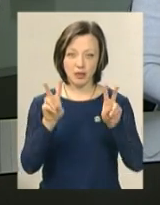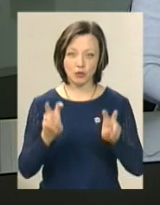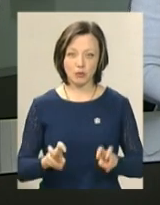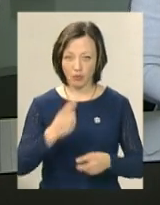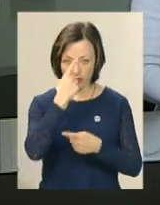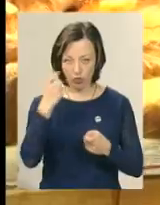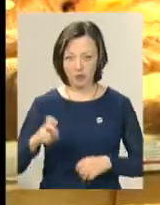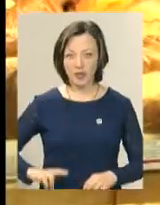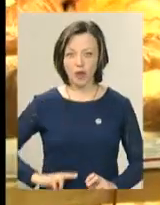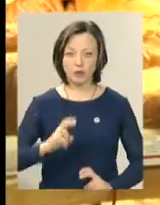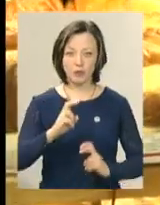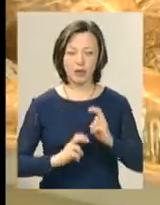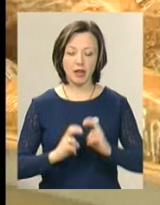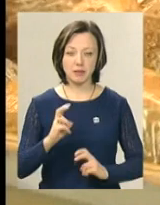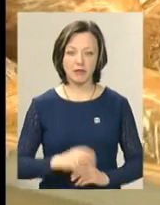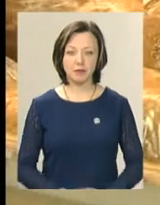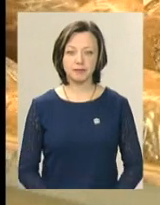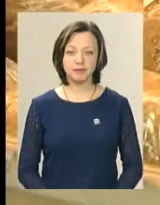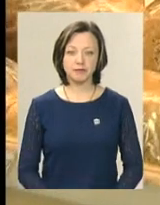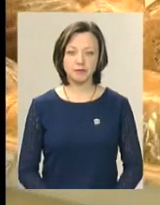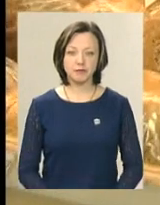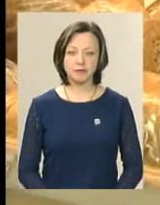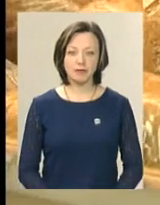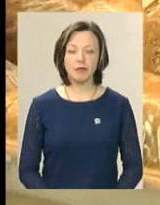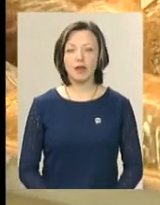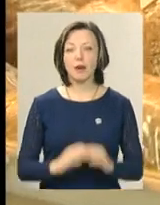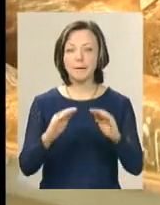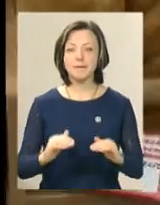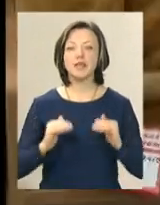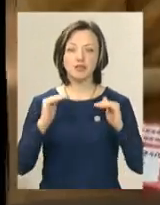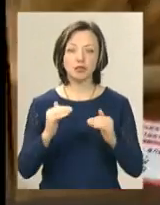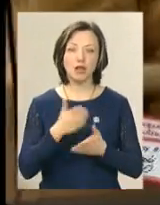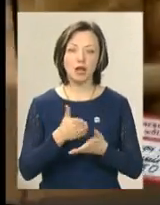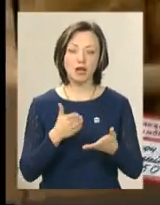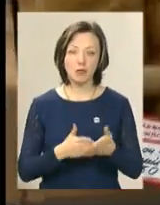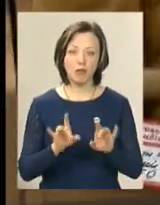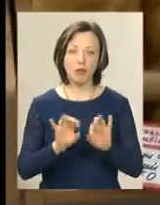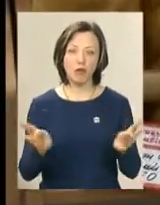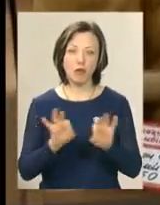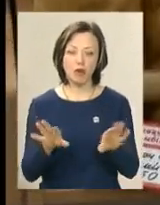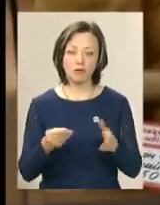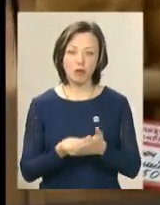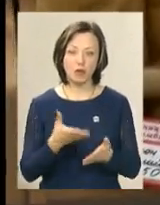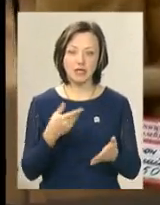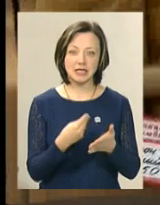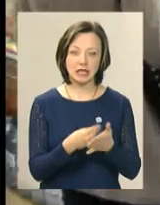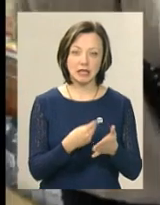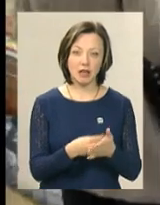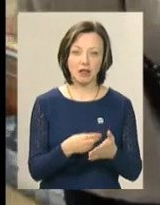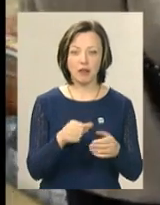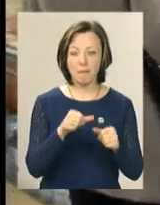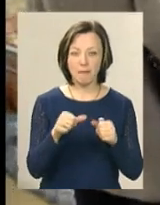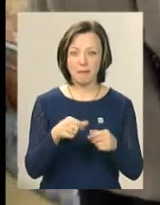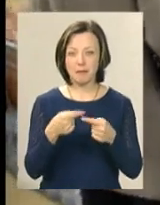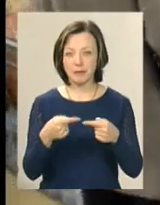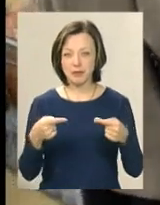повідомив директор підприємства Валентин Романенко. Підвищення вартості хліба виробник пояснює збільшенням ціни на паливно-мастильні